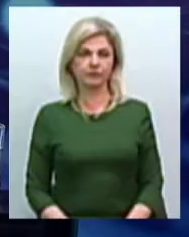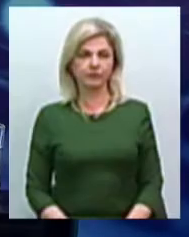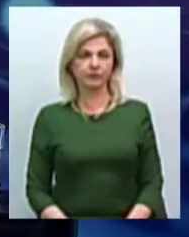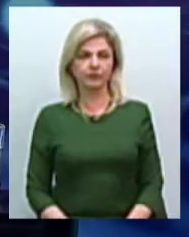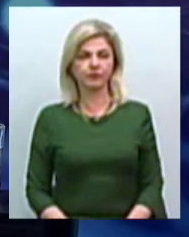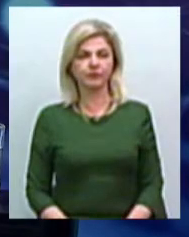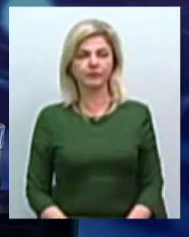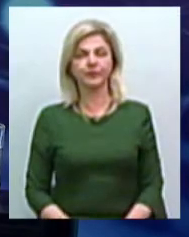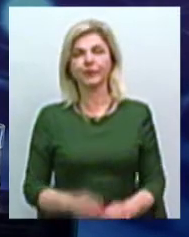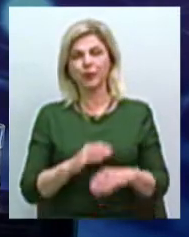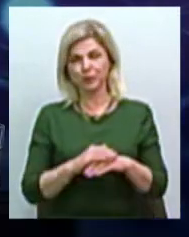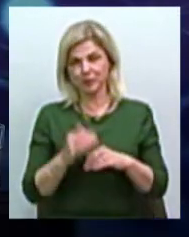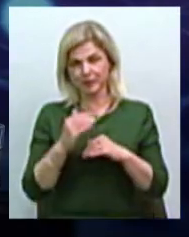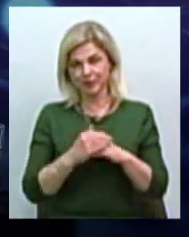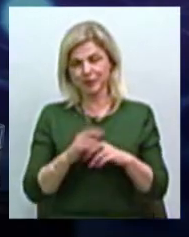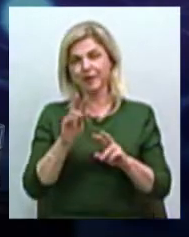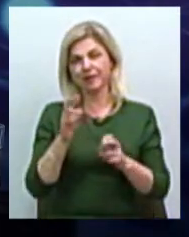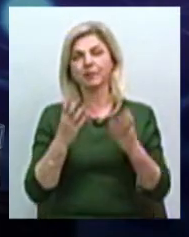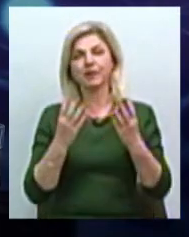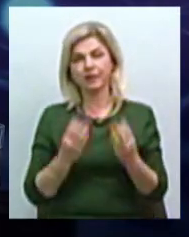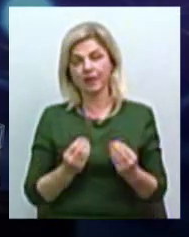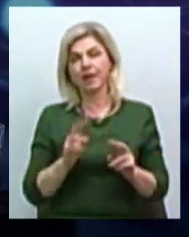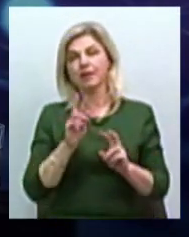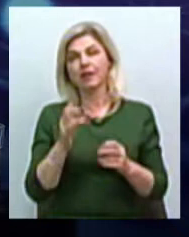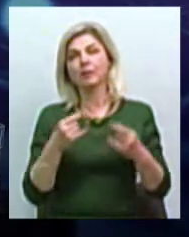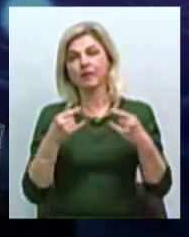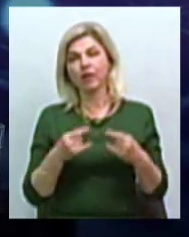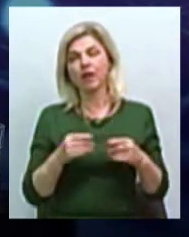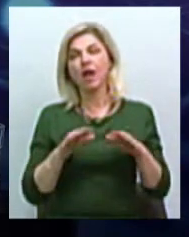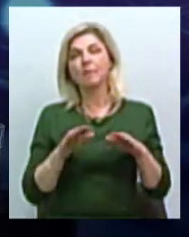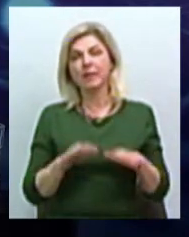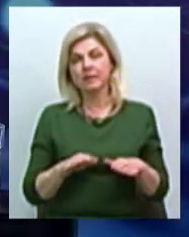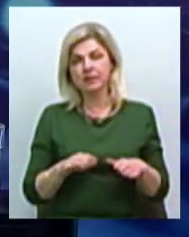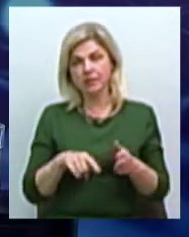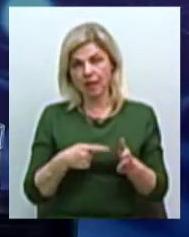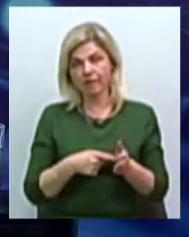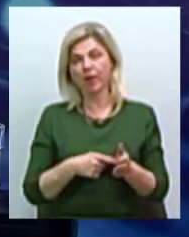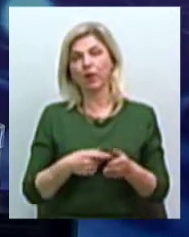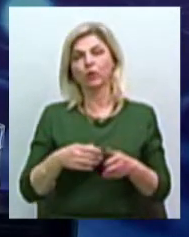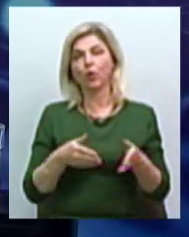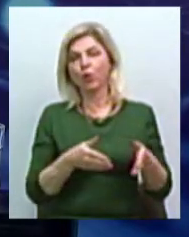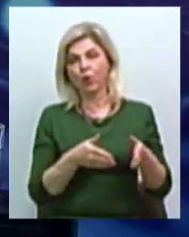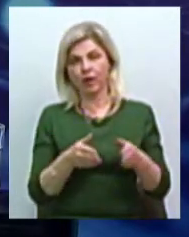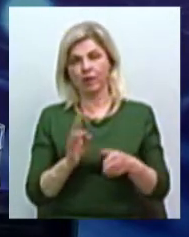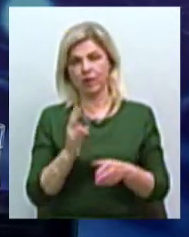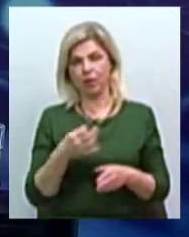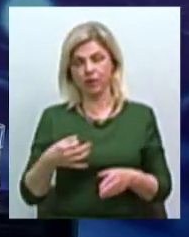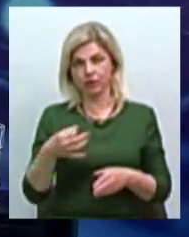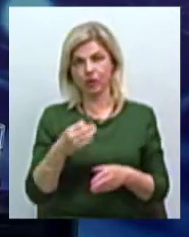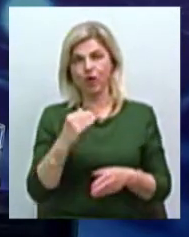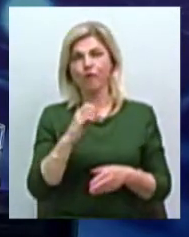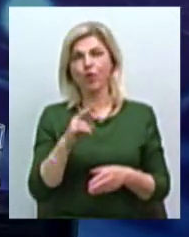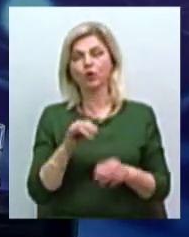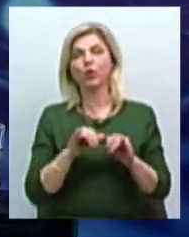Добрий вечір, це тема дня, а тема нашого ефіру – місцеві дороги Миколаївщини. Фонд розвитку міста Миколаїв